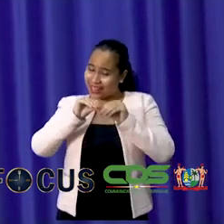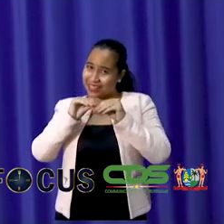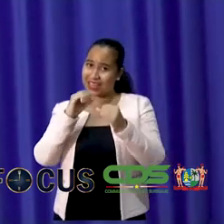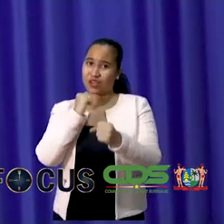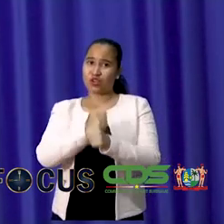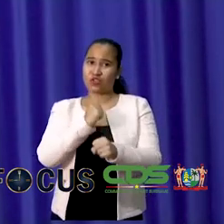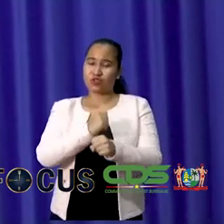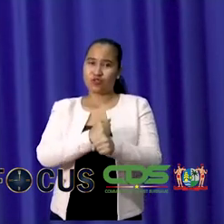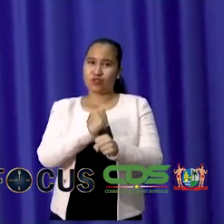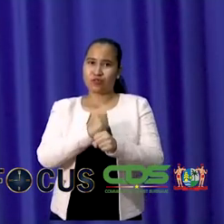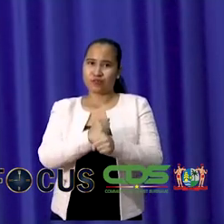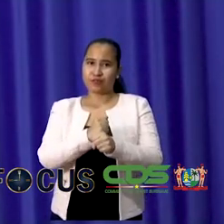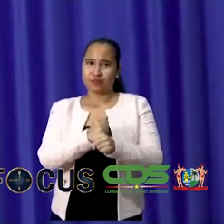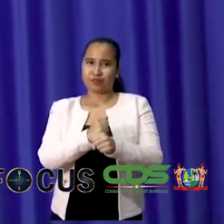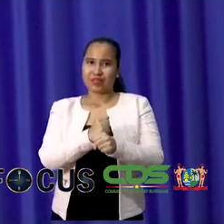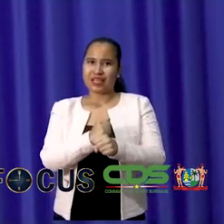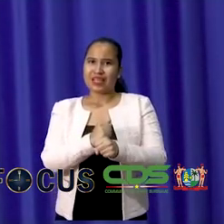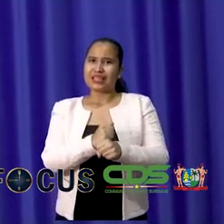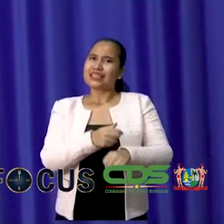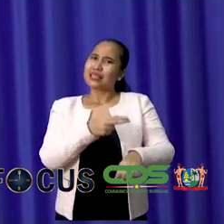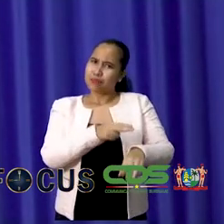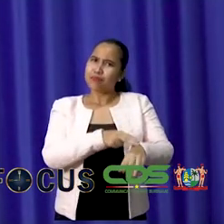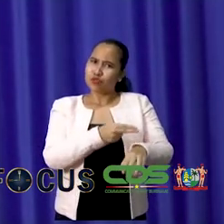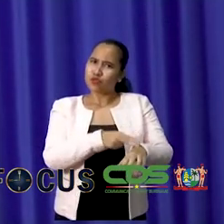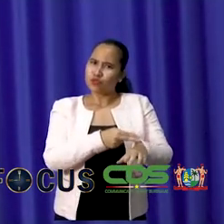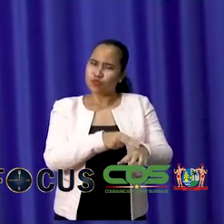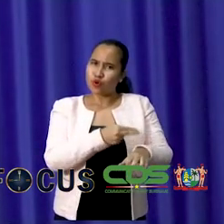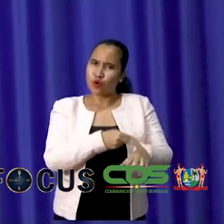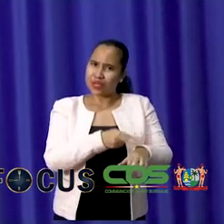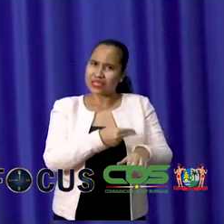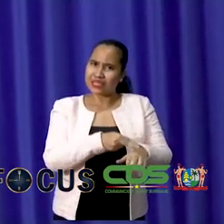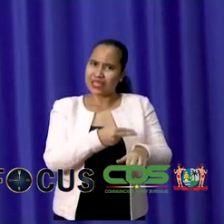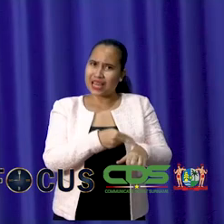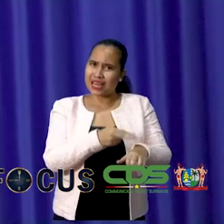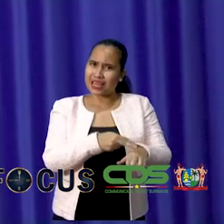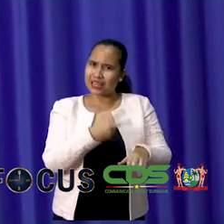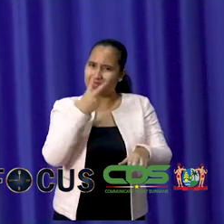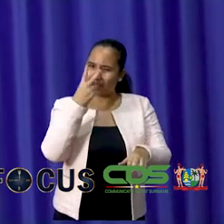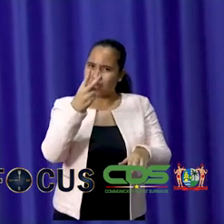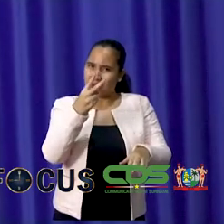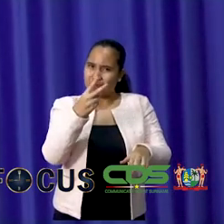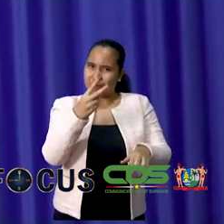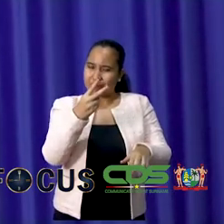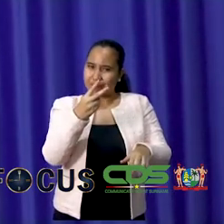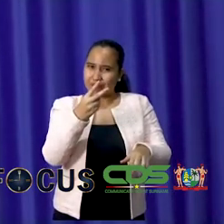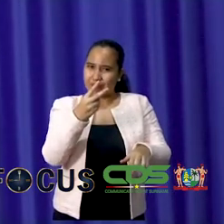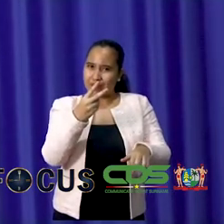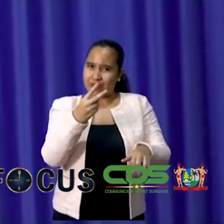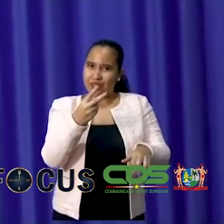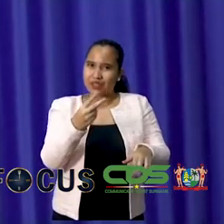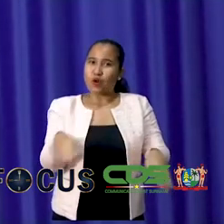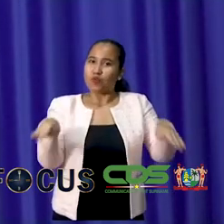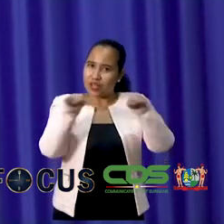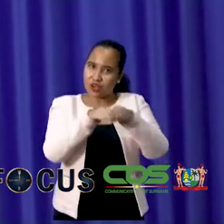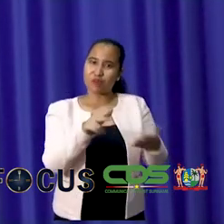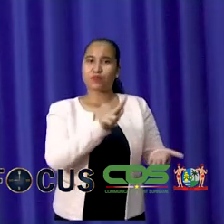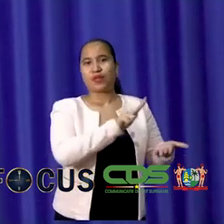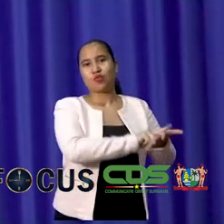die naar zijn oordeel noodzakelijk zijn, naar eigen inzicht binnen de grenzen van wet en recht.